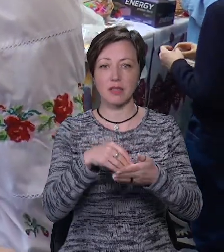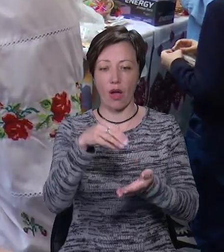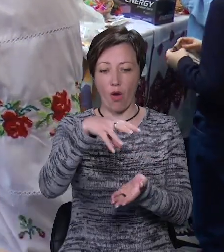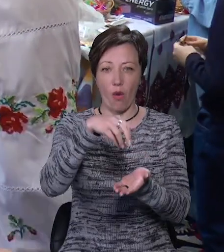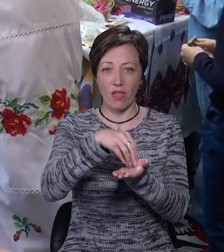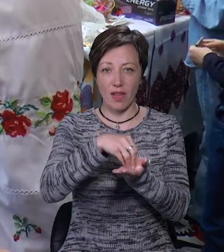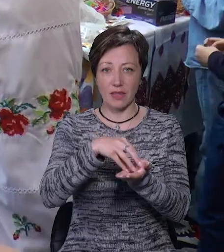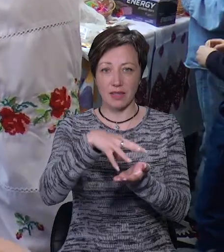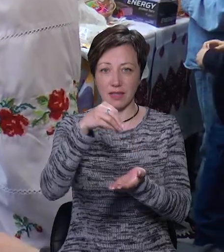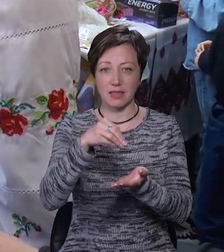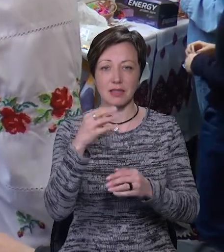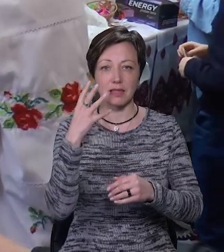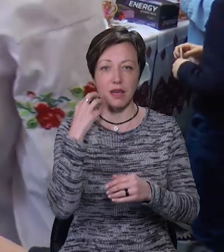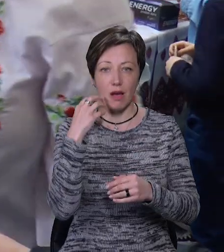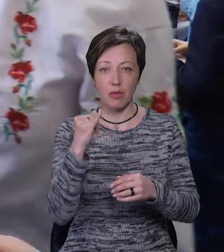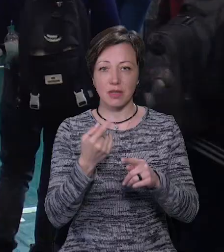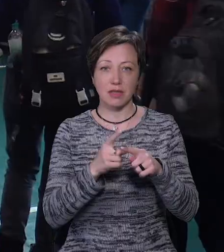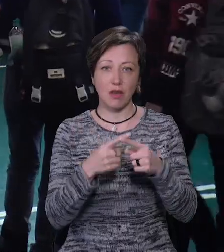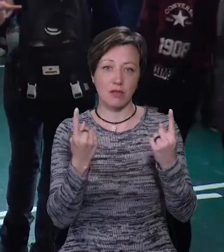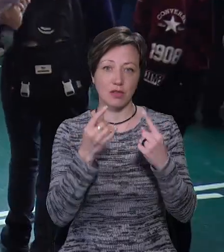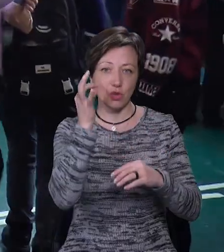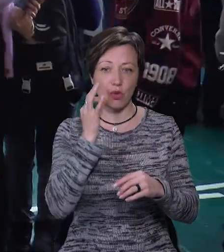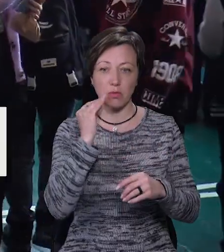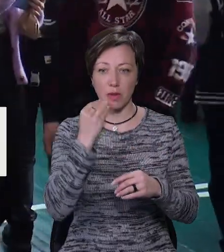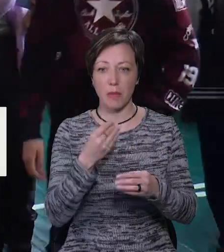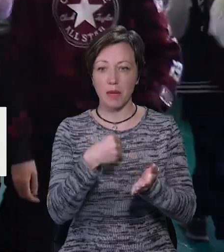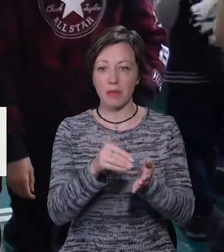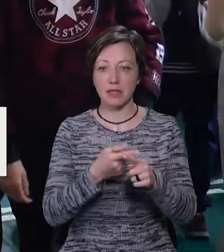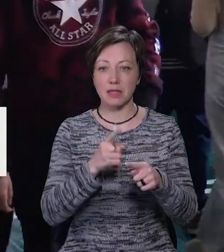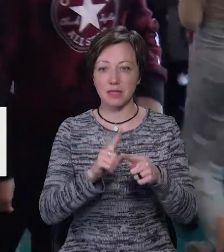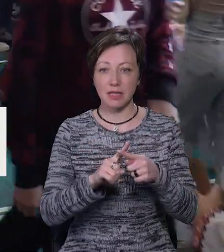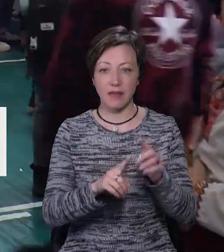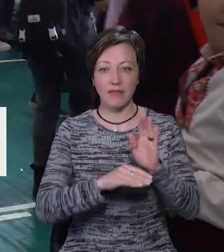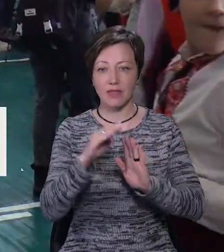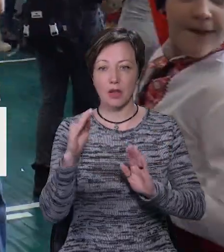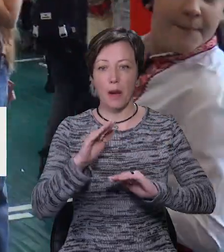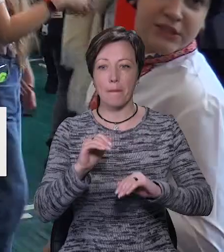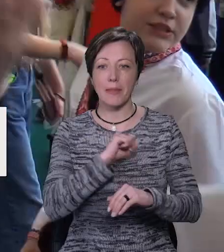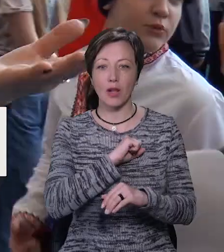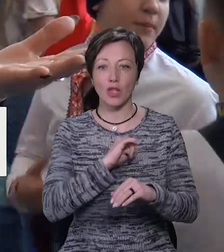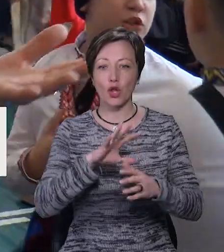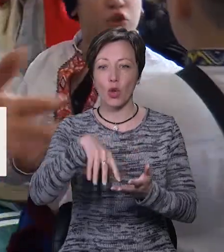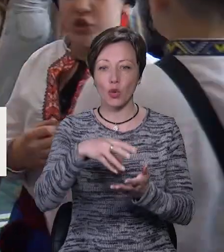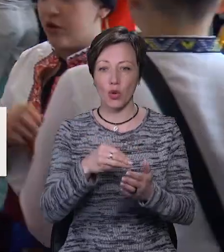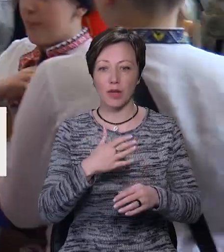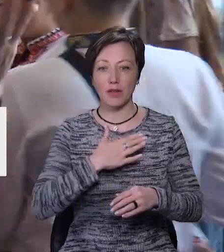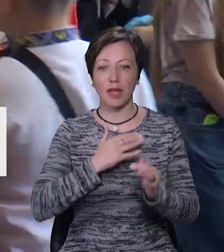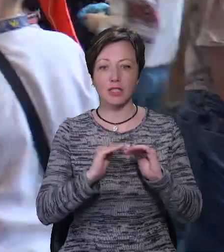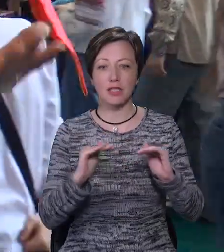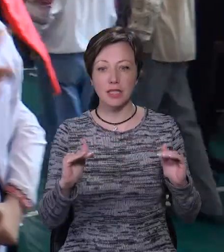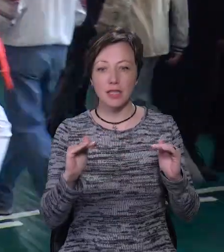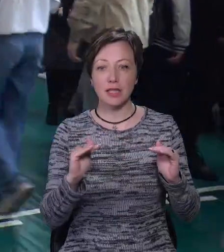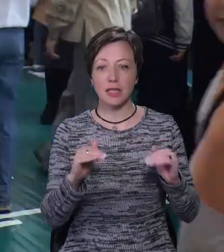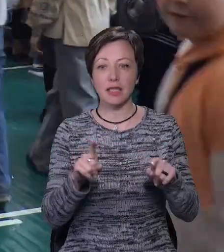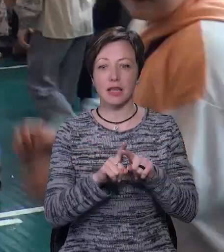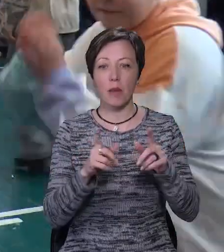звичайне солодке печиво». «Придбала ось цей високопатріотичний торг. Тому що наші діти настільки